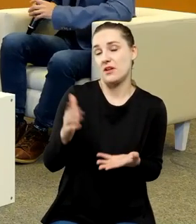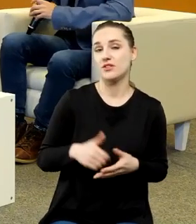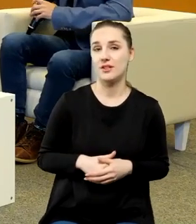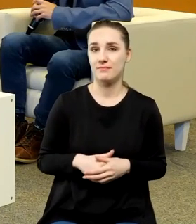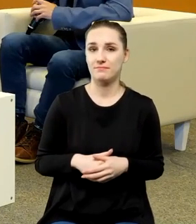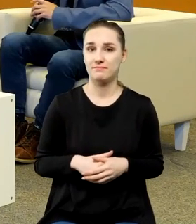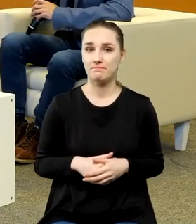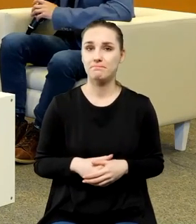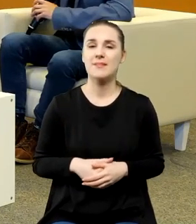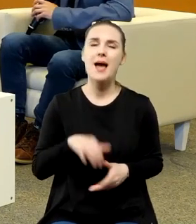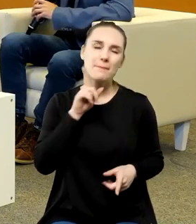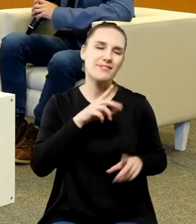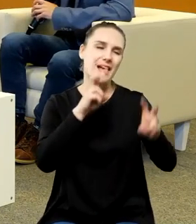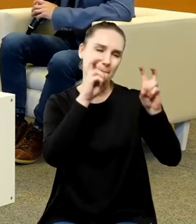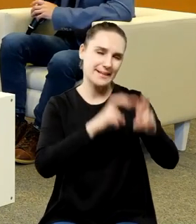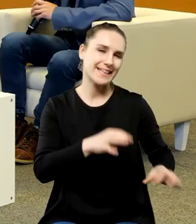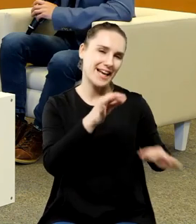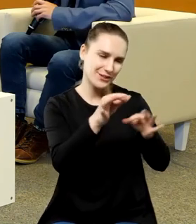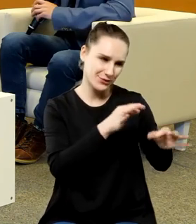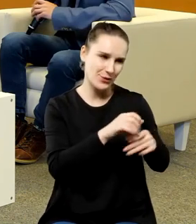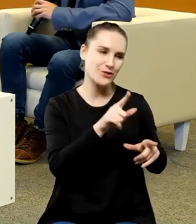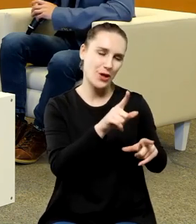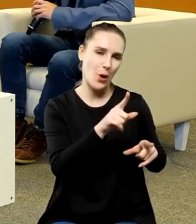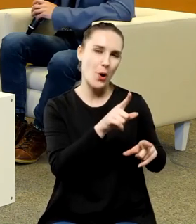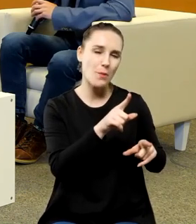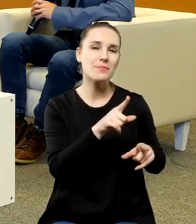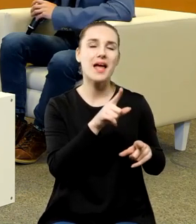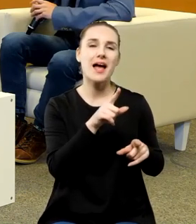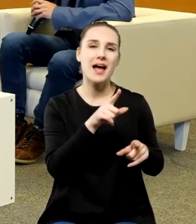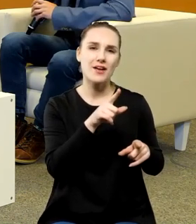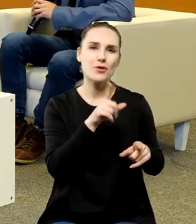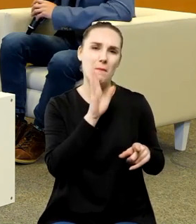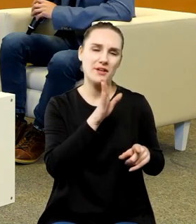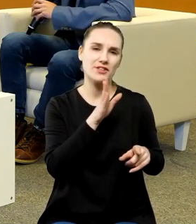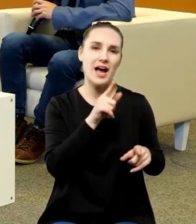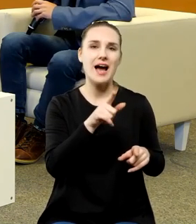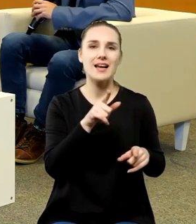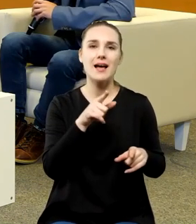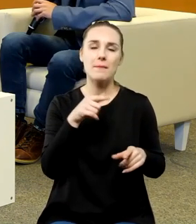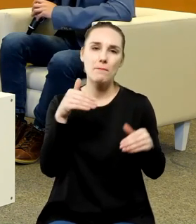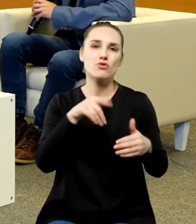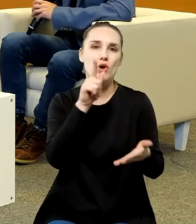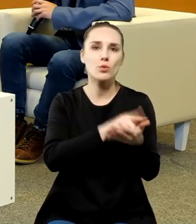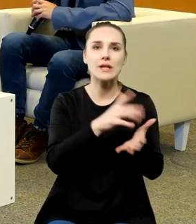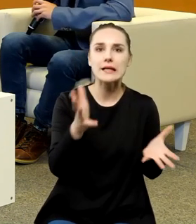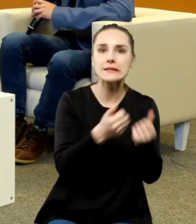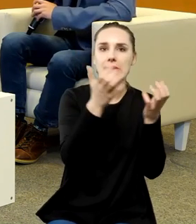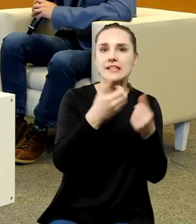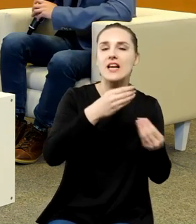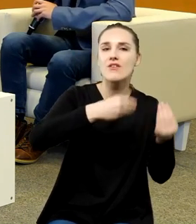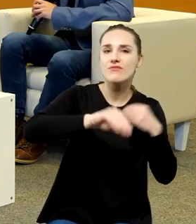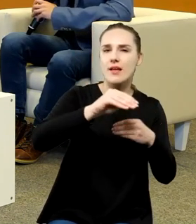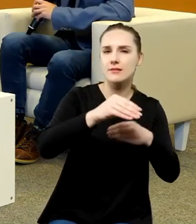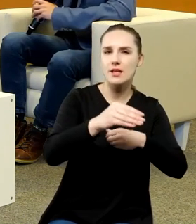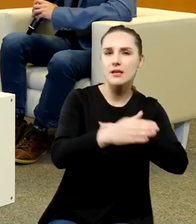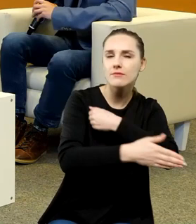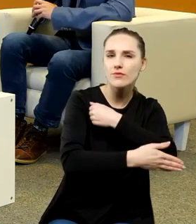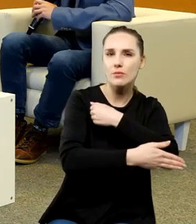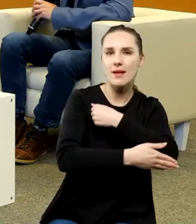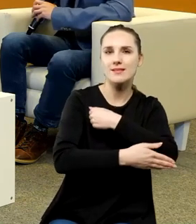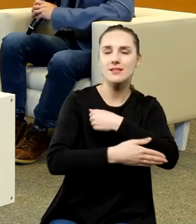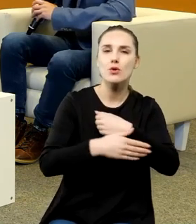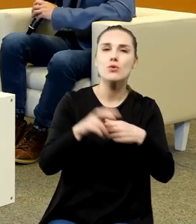poza badaniami historycznymi bardzo licząc na to że powiedzmy uda nam się dotrzeć do jeszcze większej ilości źródł i wypełnić te luki